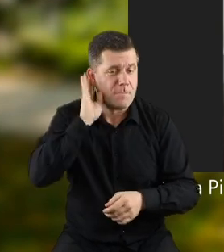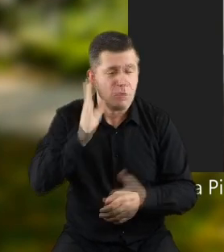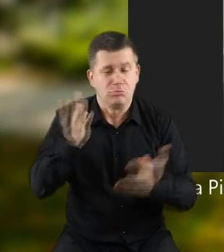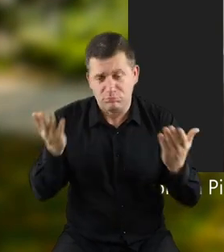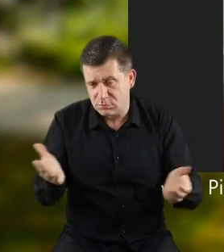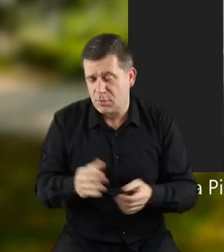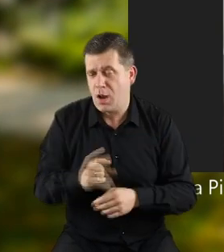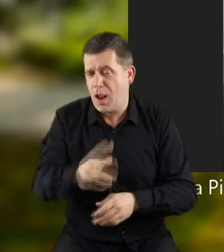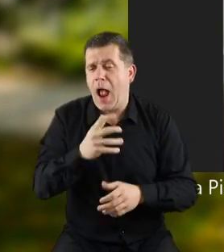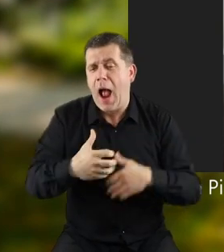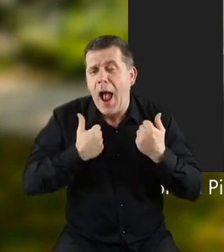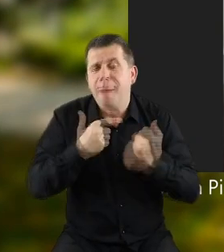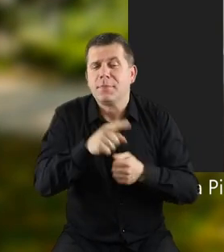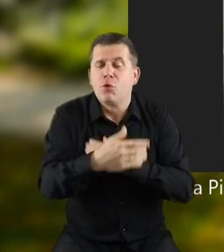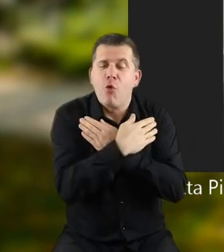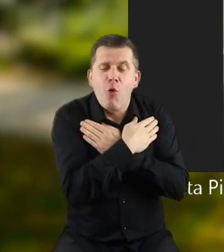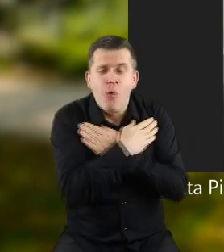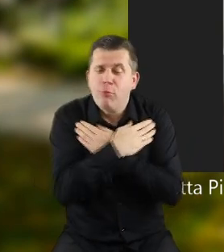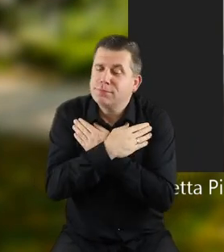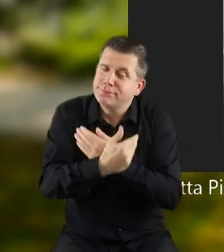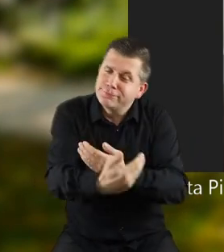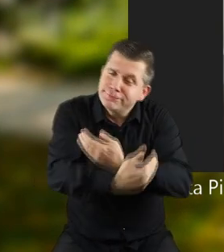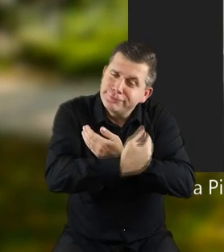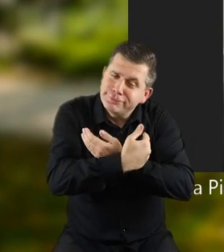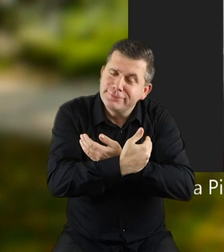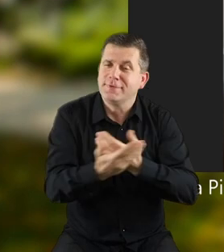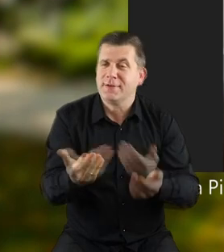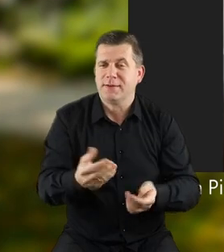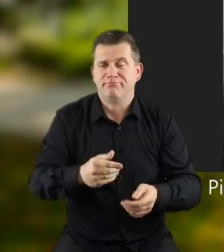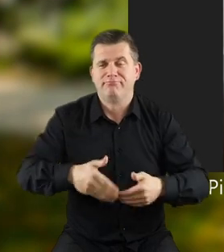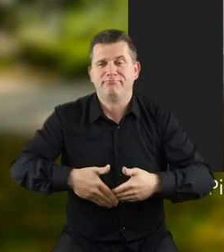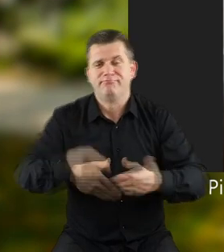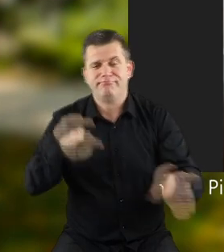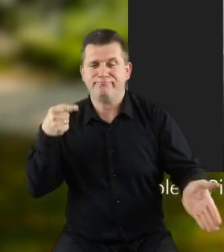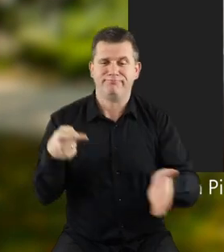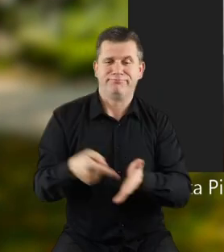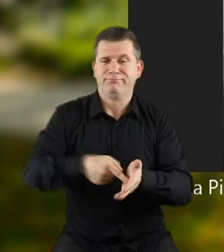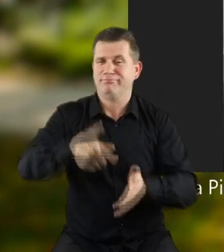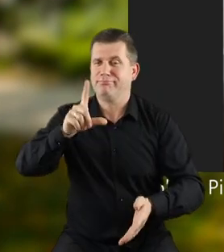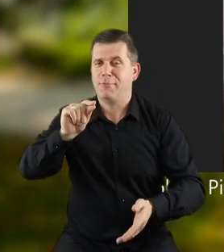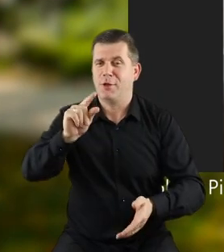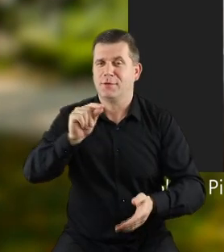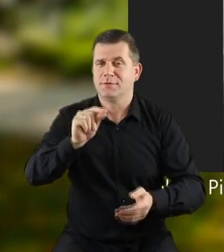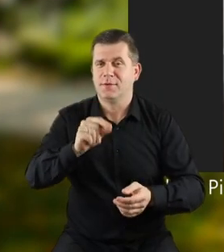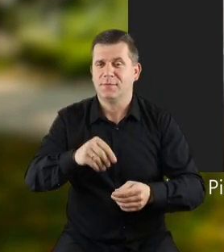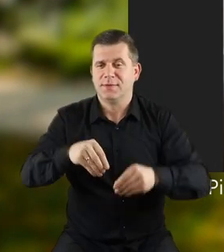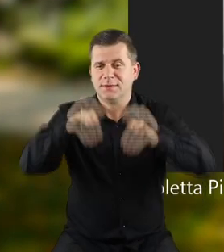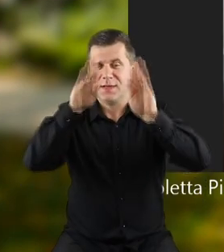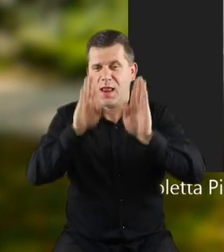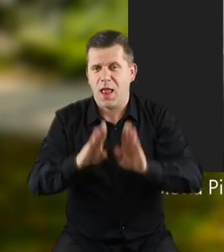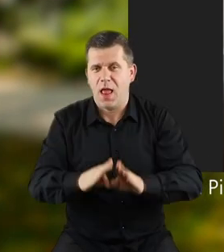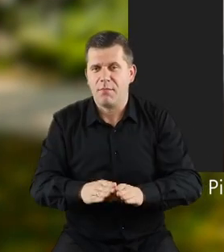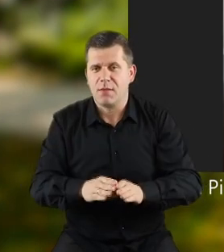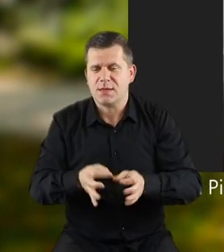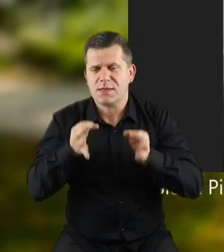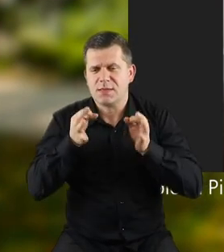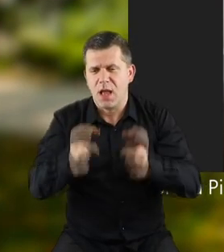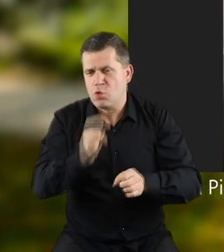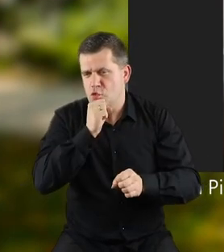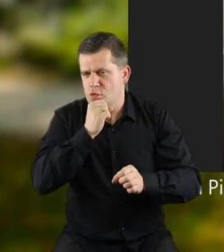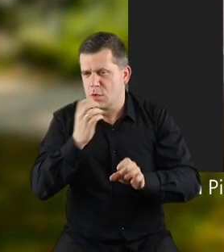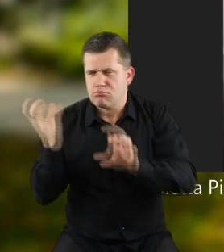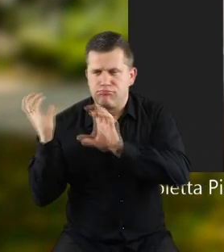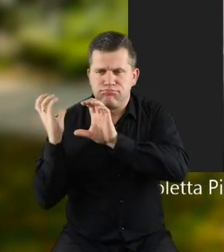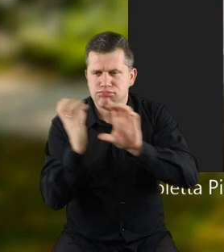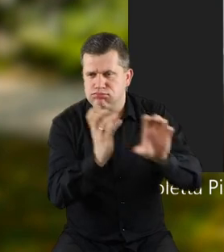przecież misie są po to, żeby je kochano i przytulano. Aż w któryś poniedziałek pod sklep podjechało wielkie